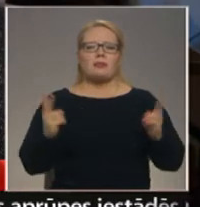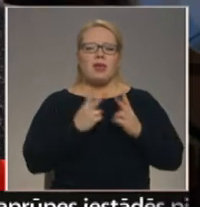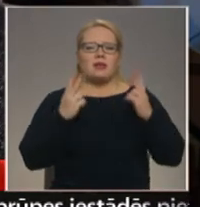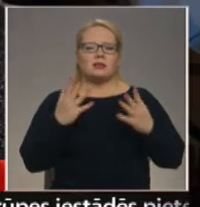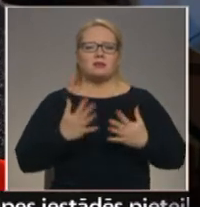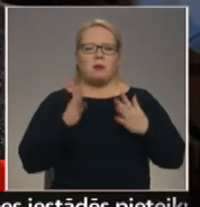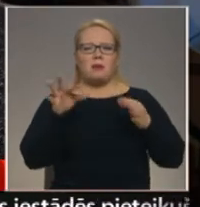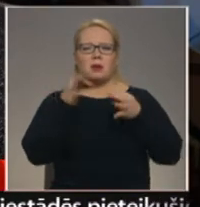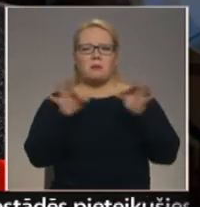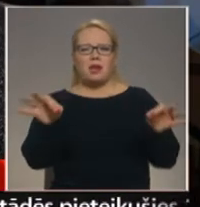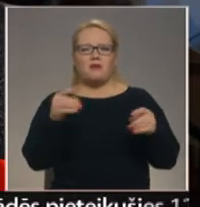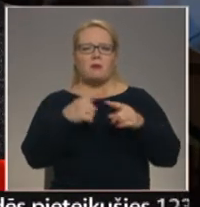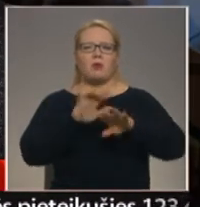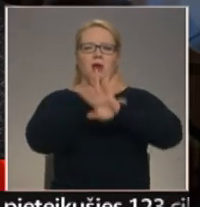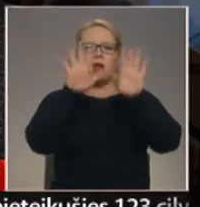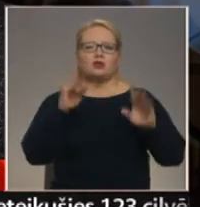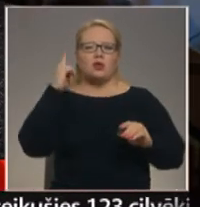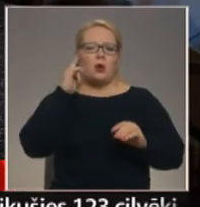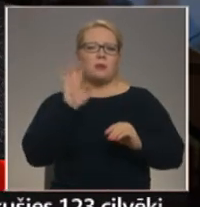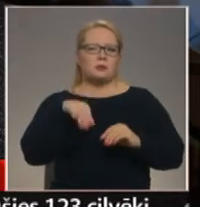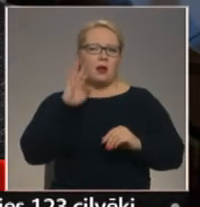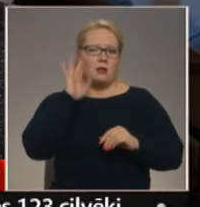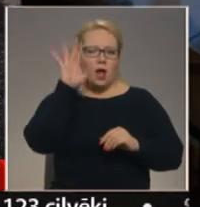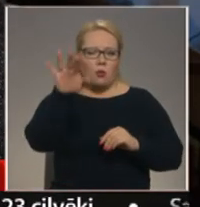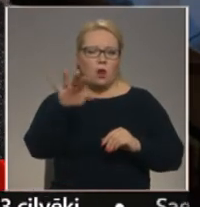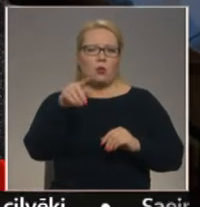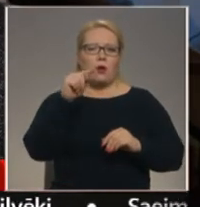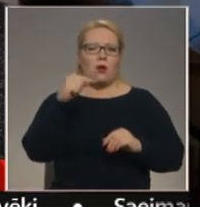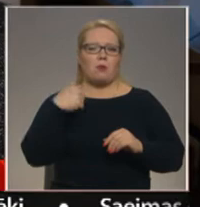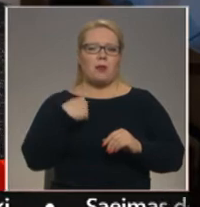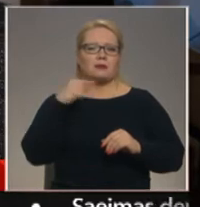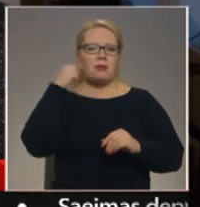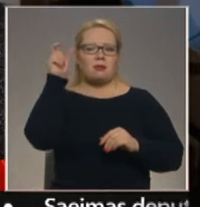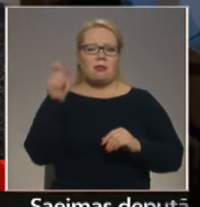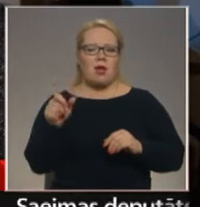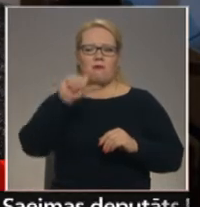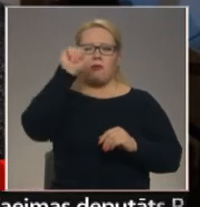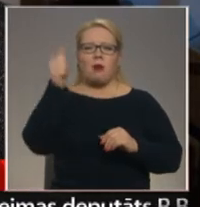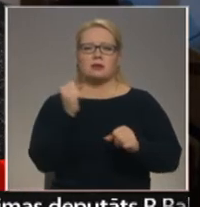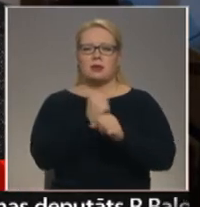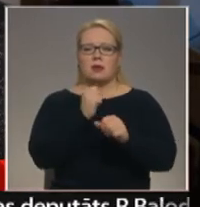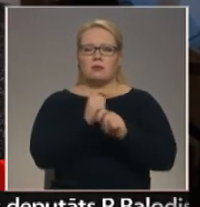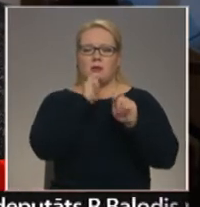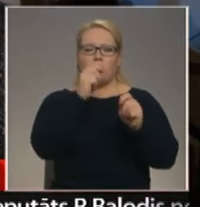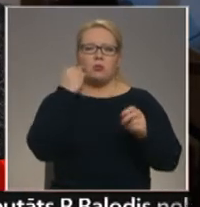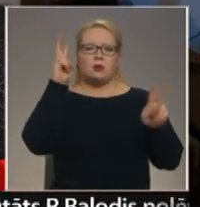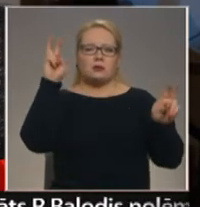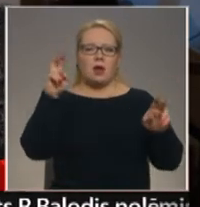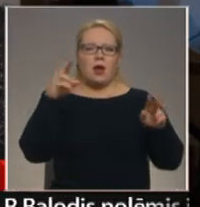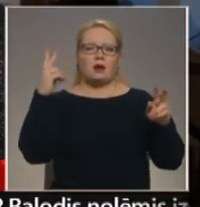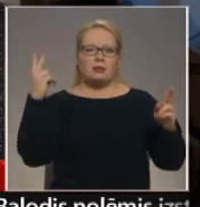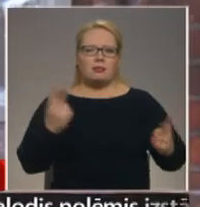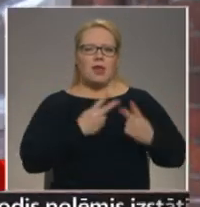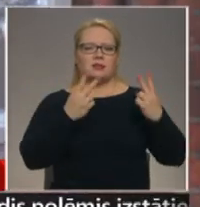domas pārnākotni. Līdz ar to mēs ar tēlu piešķīrām māksladarbam nosaukumu ar deksme par